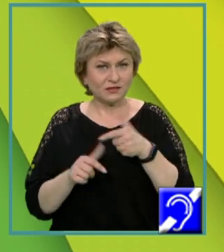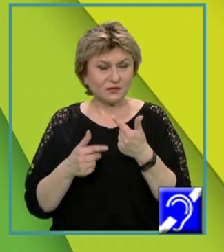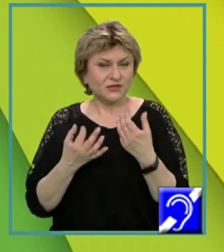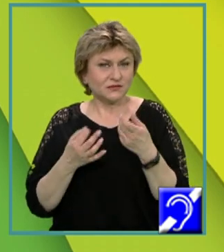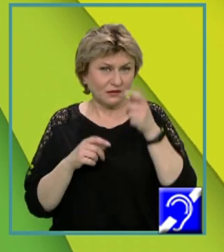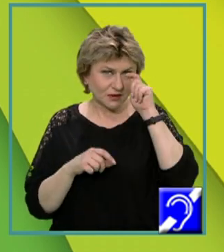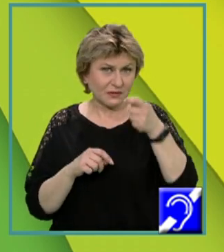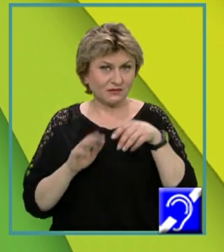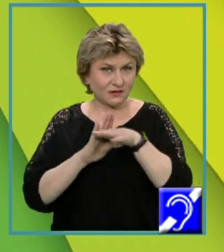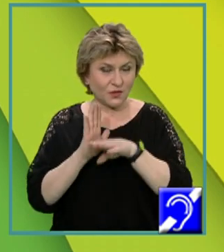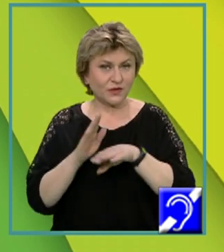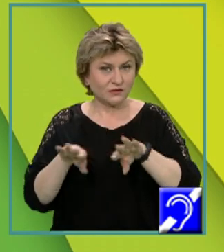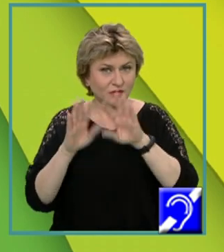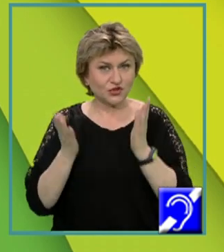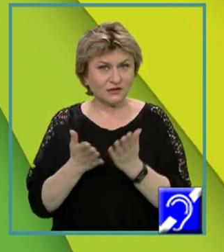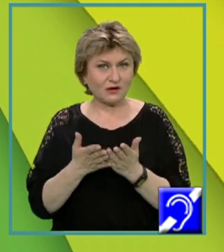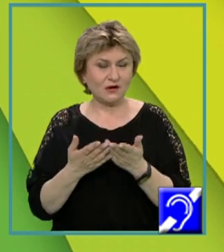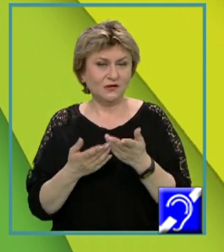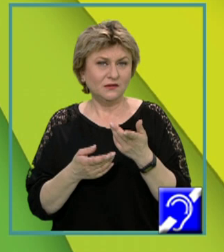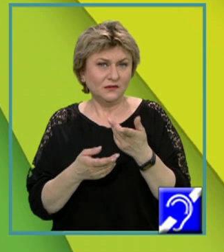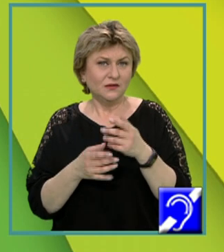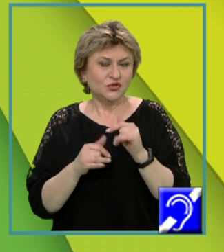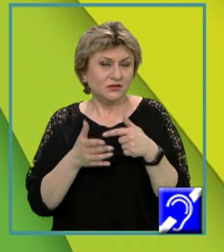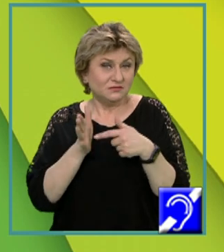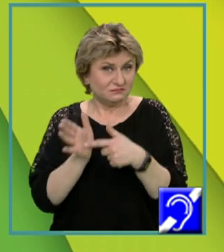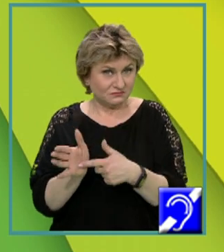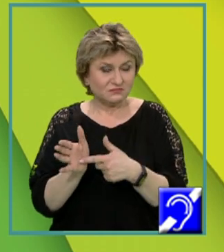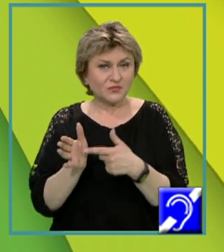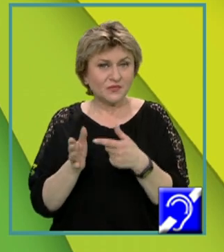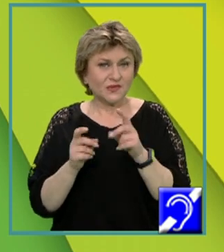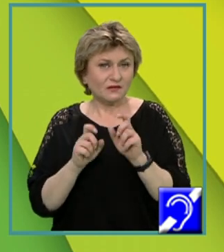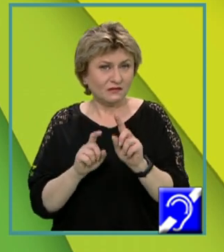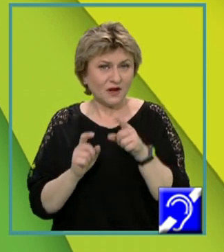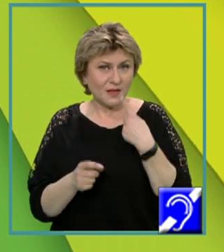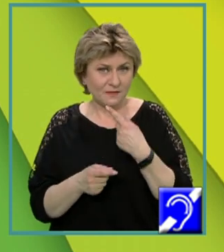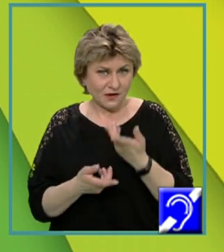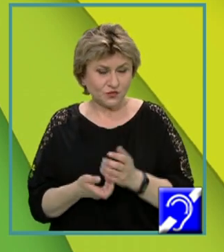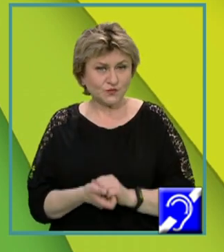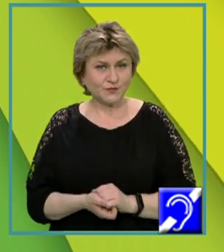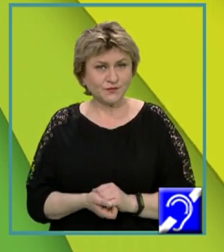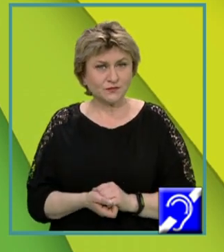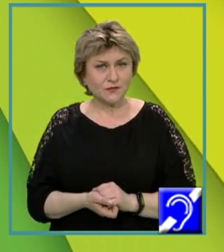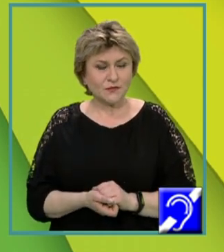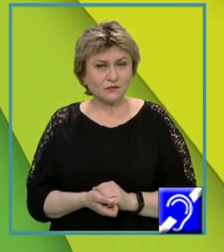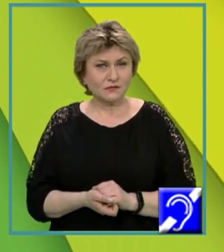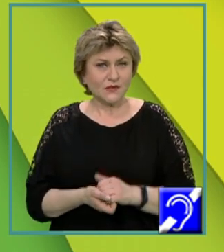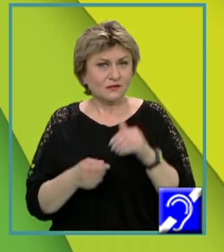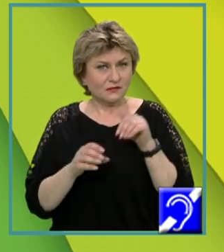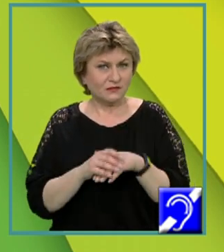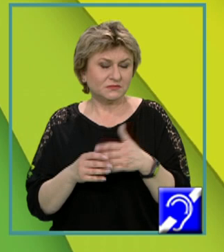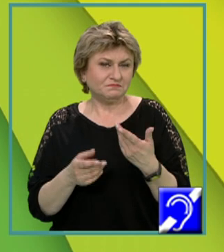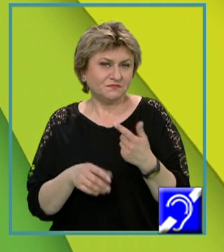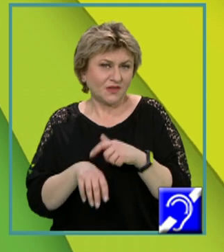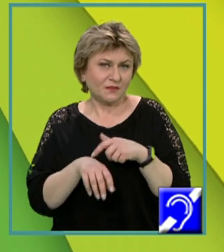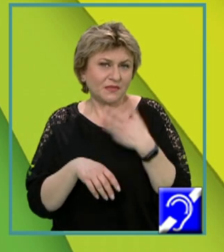respecte regulile generale în plus identificatorilor de către limbaj. În C, spre